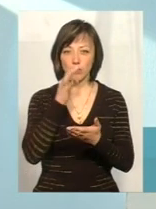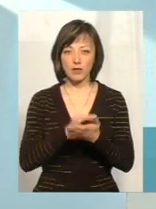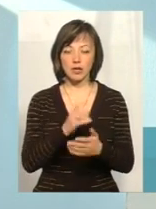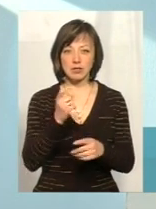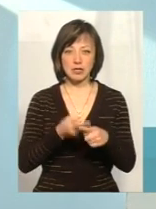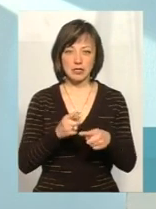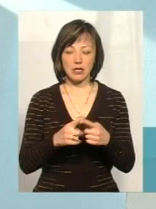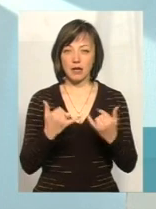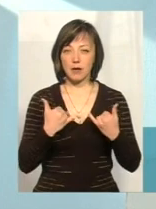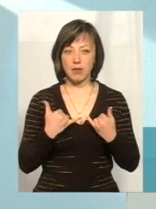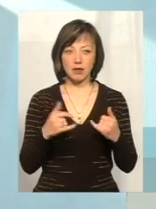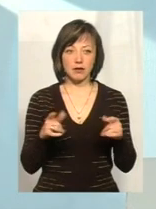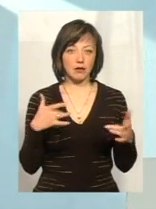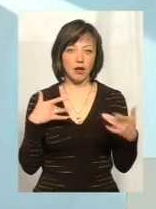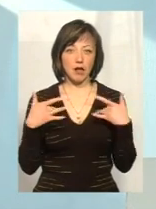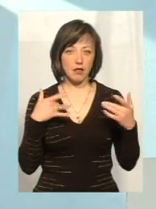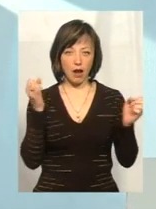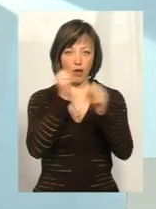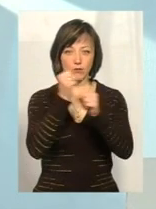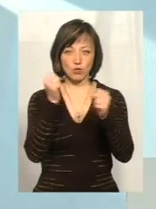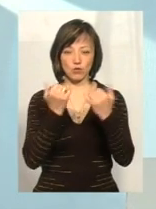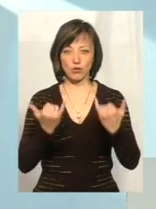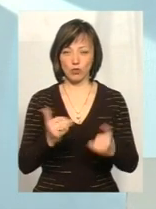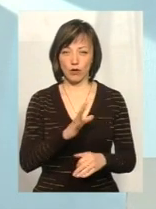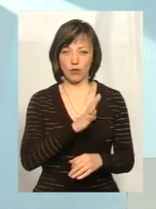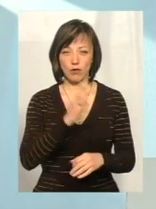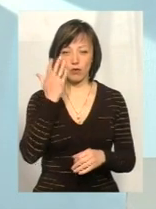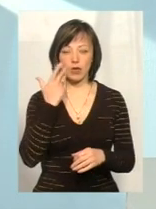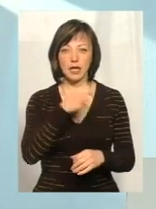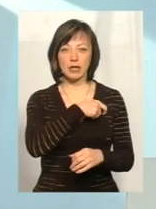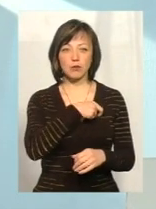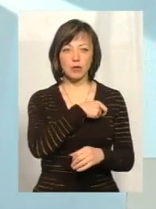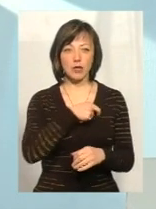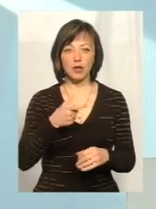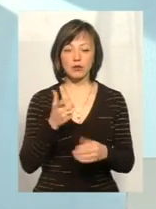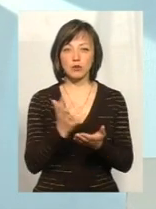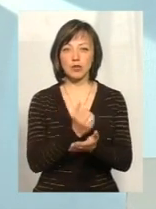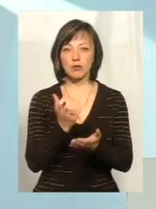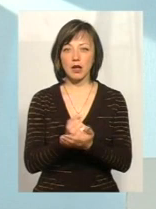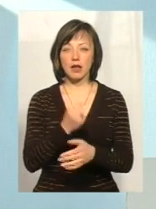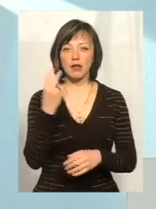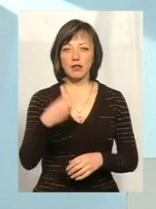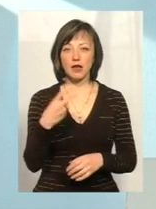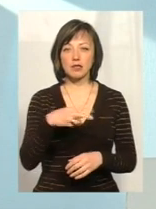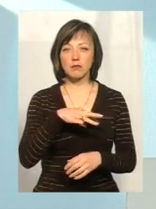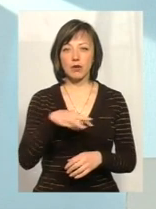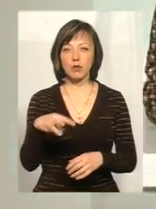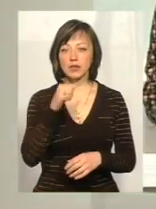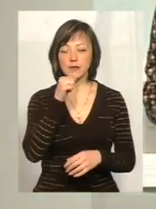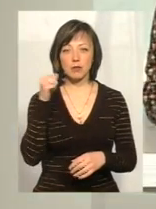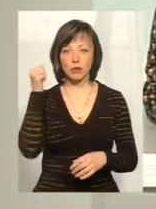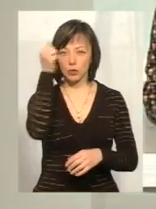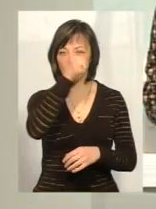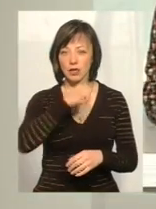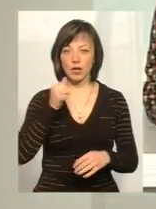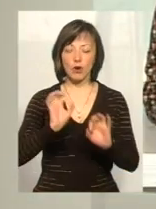Для мене це театр абсурду сьогодні був. І коли депутати, які позаробляли 20 мільйонів за минулий рік,